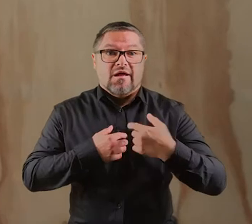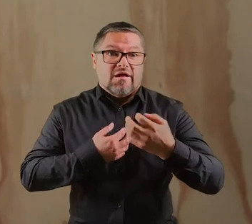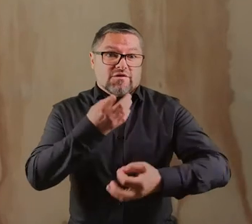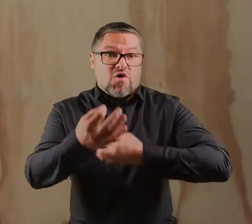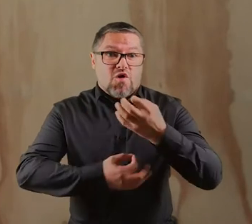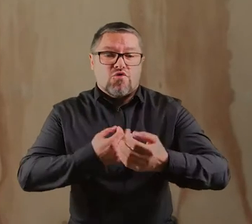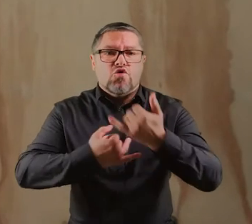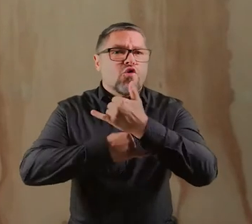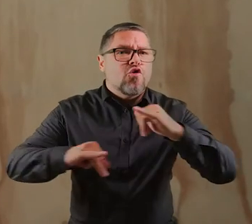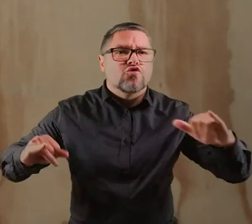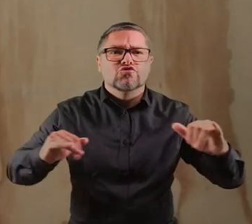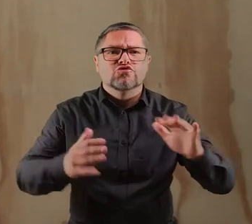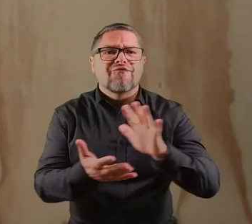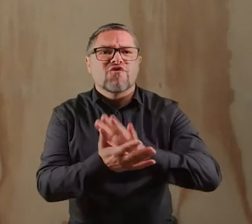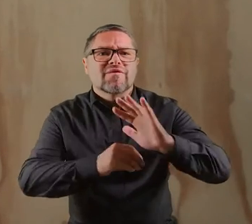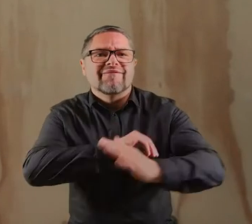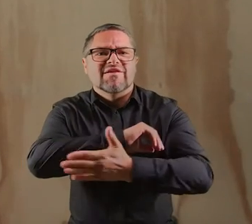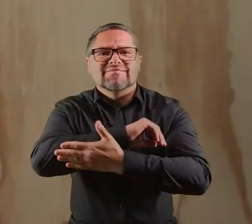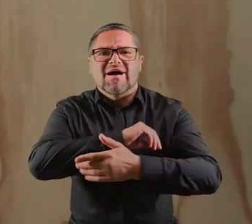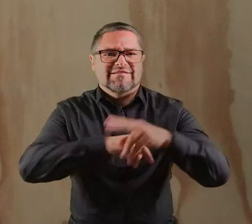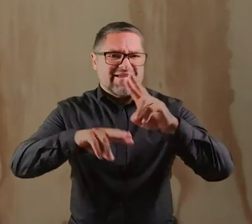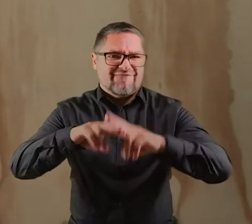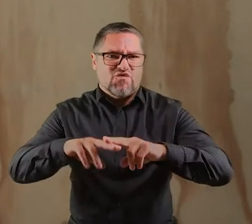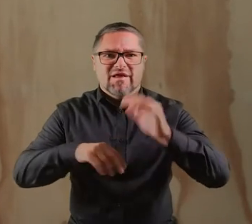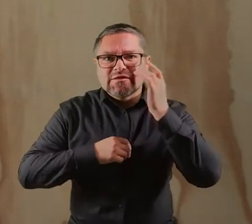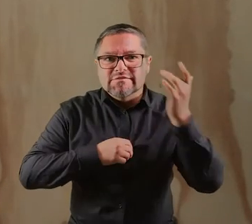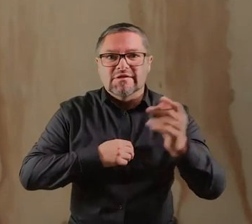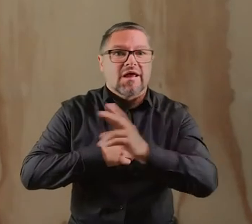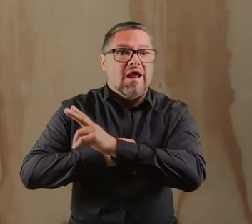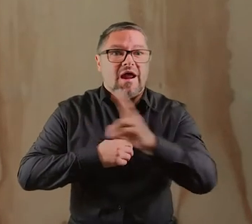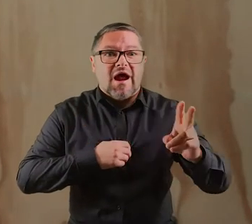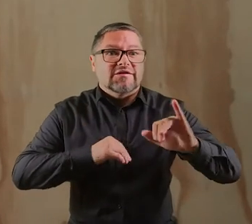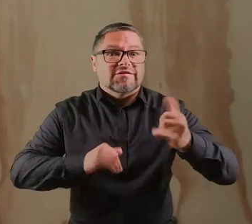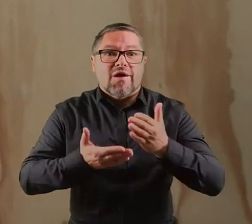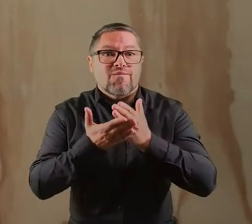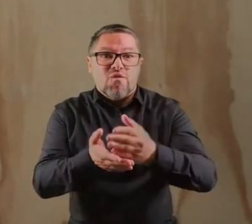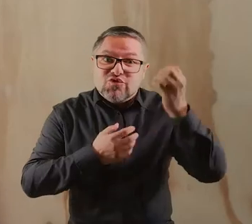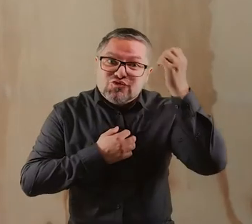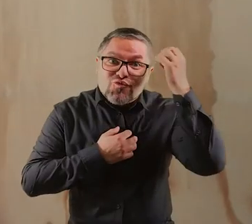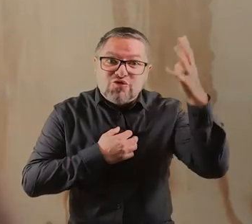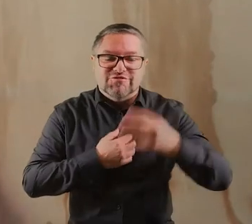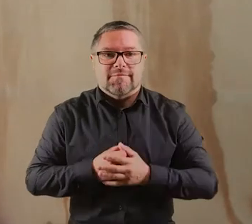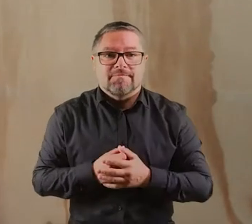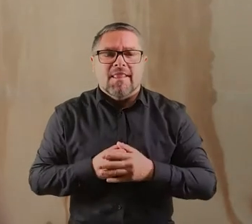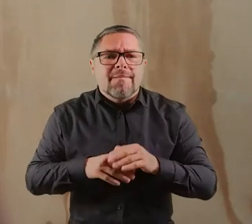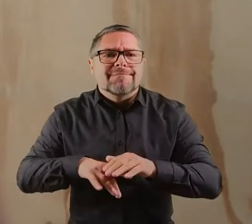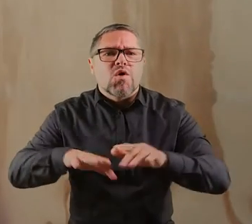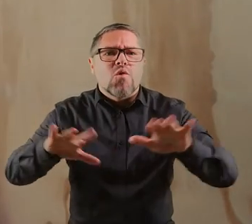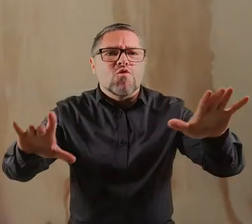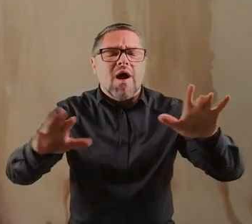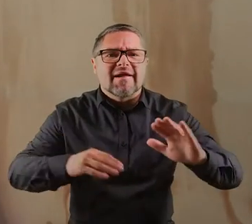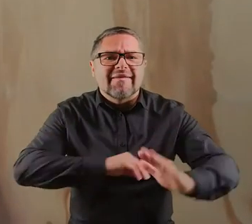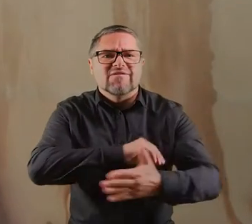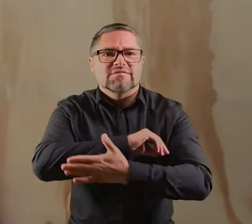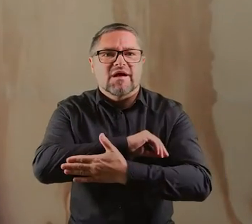chciałbym Państwu opowiedzieć o różnych formach wsparcia Fundacji, czyli jak każdy z Państwa może nam pomóc wątrze pomagać. Jedną z najbardziej